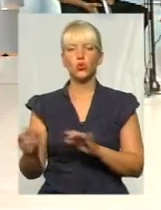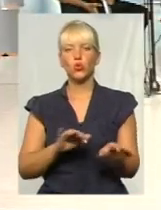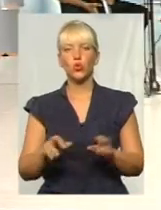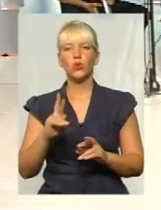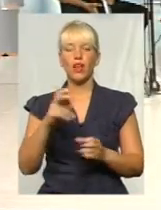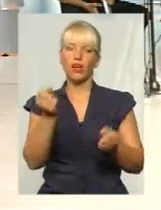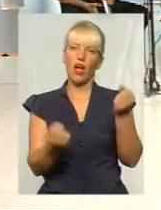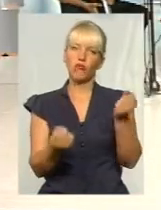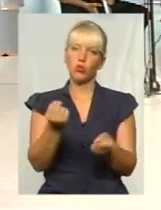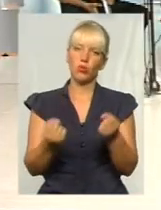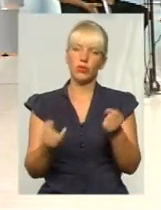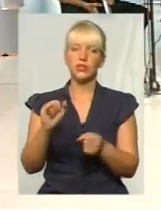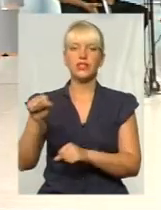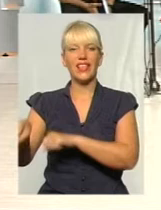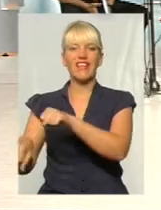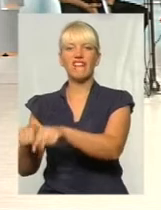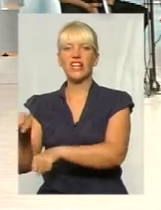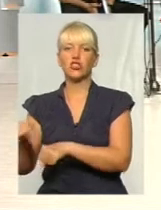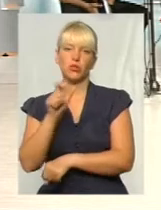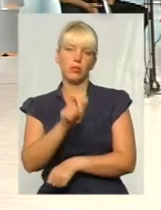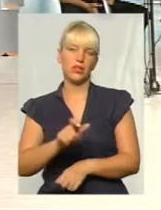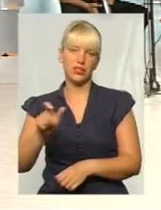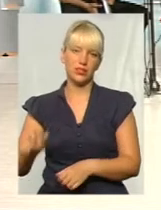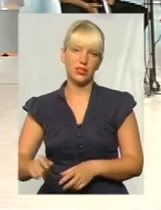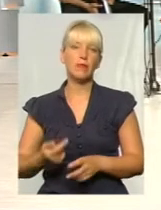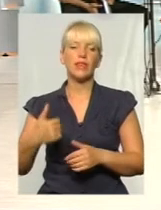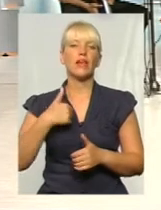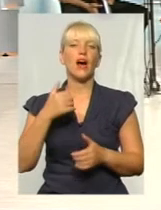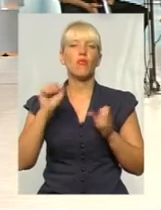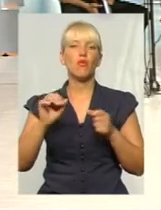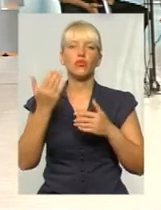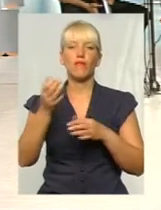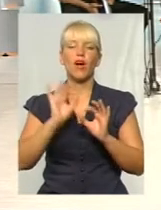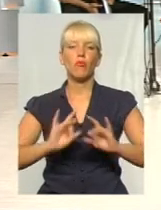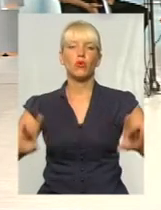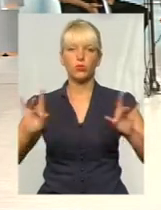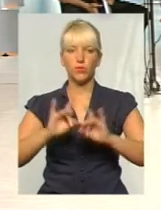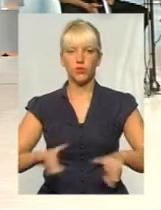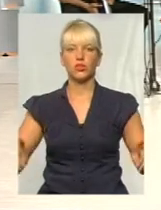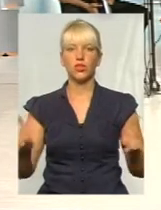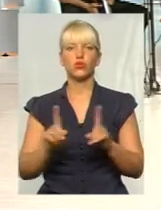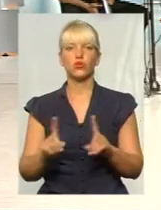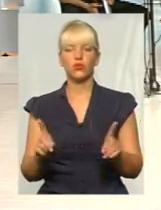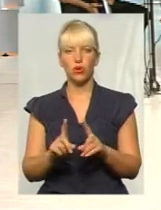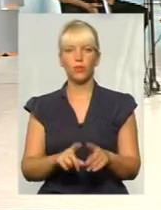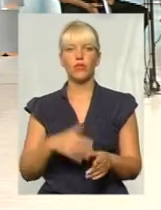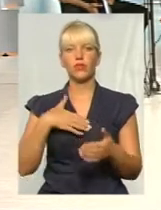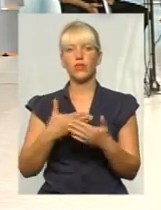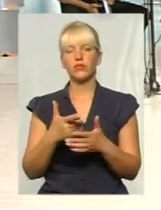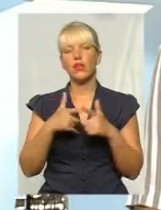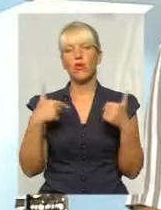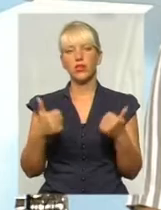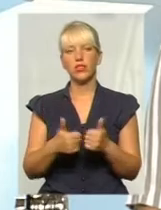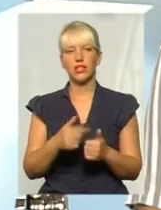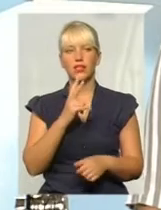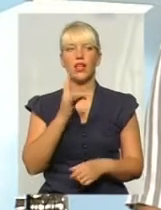велосипедисти? Я можу розповісти, що громадська організація